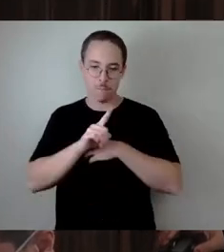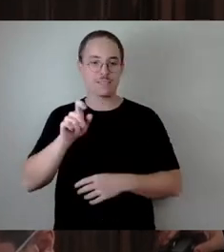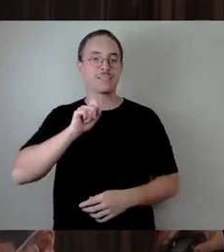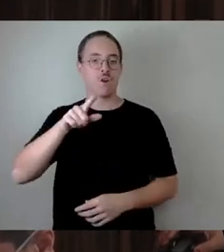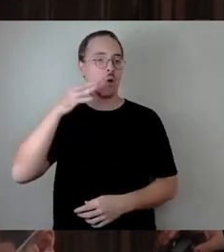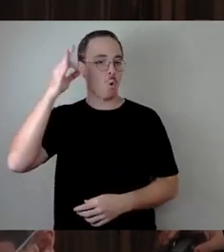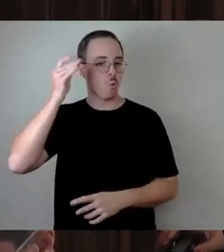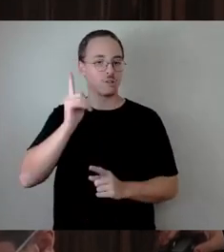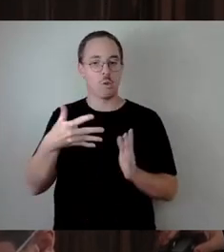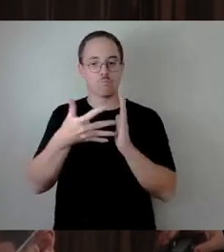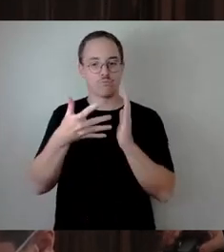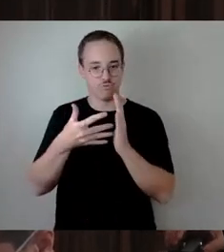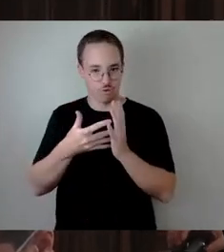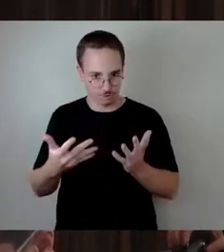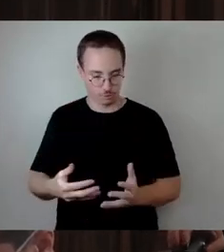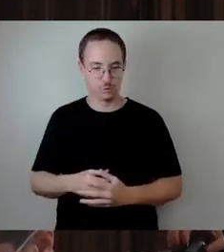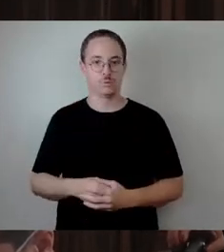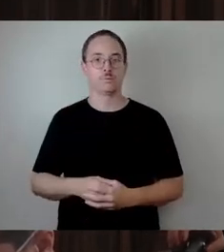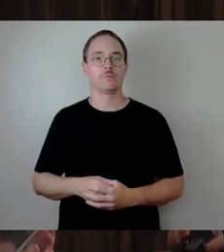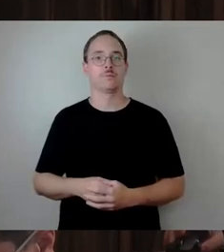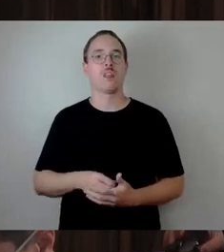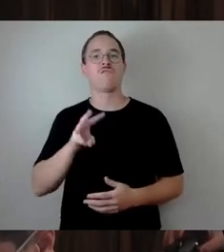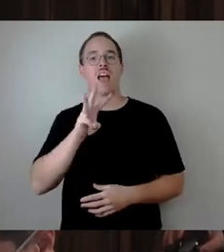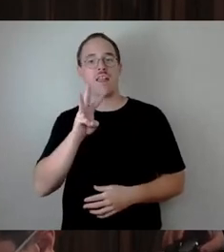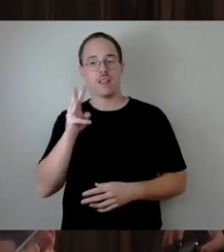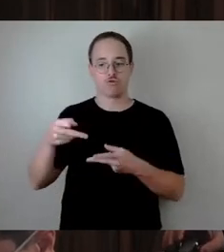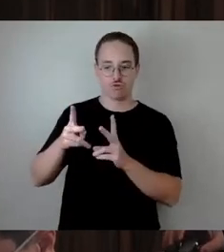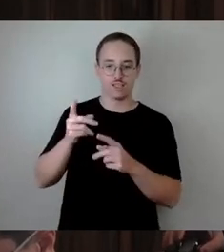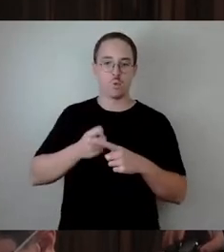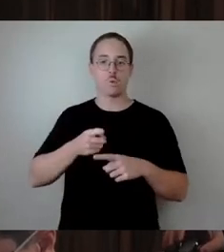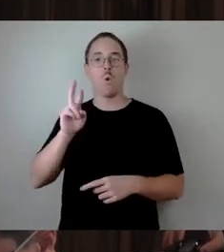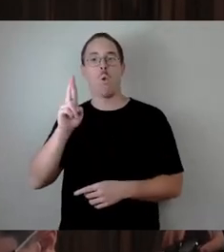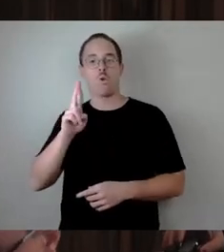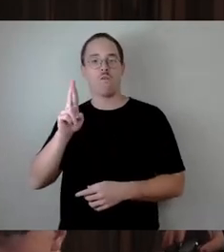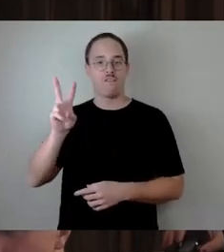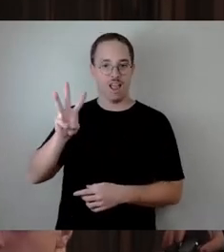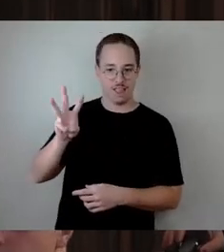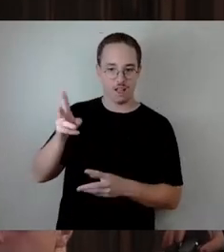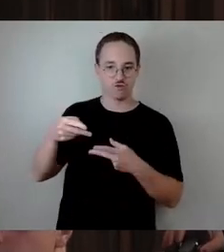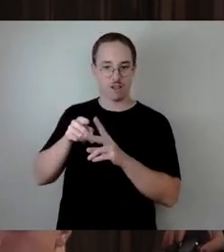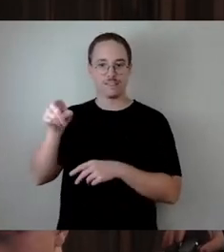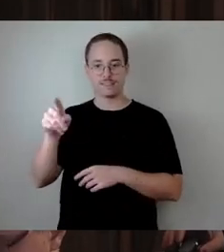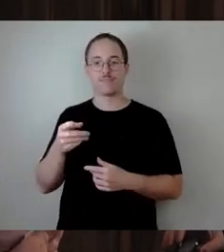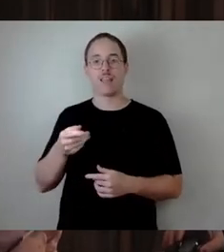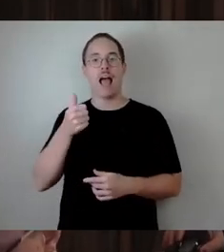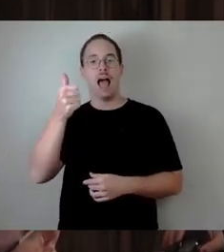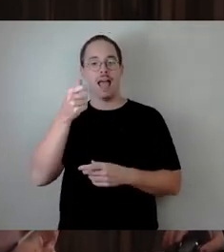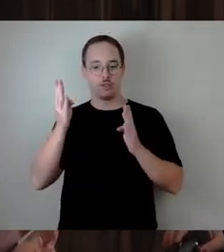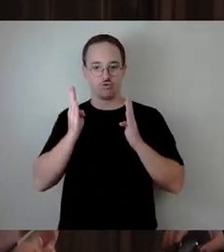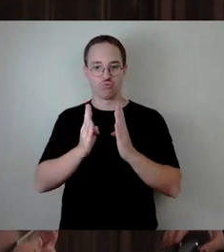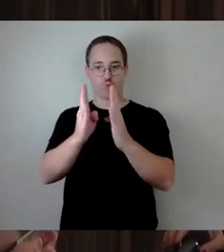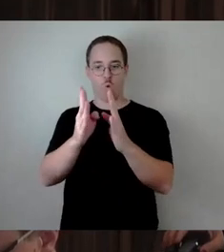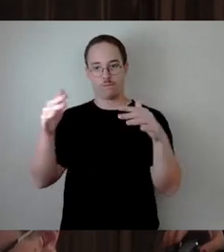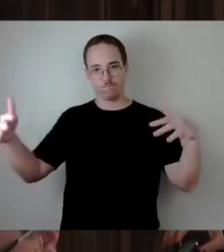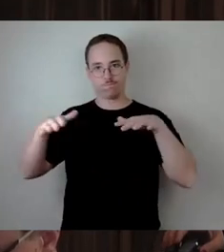stadtauswärts zwischen Wernerstraße und Rudolf-Rennerstraße gemeinsam auf einer Fahrspur geführt werden. Viele Autofahrer beachten aber